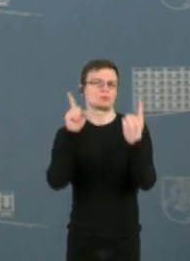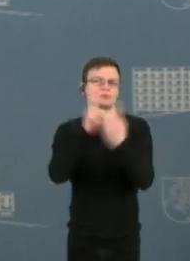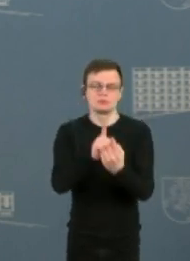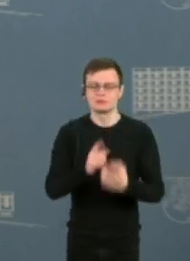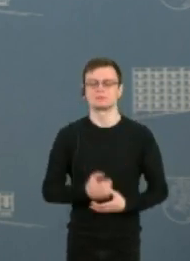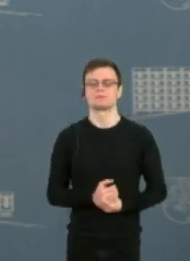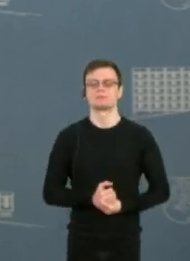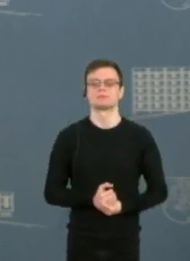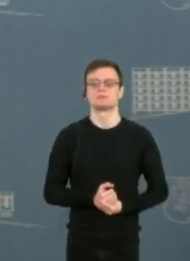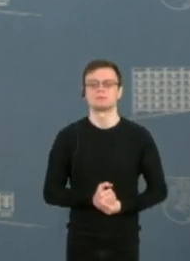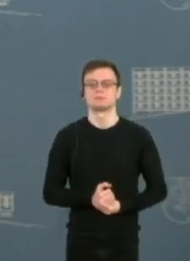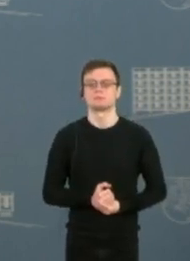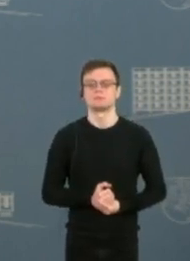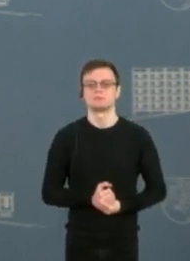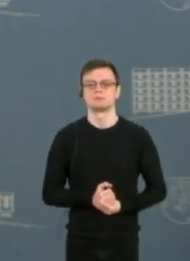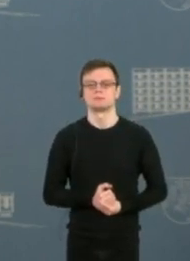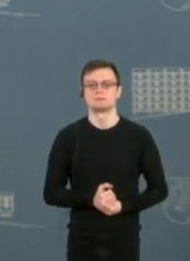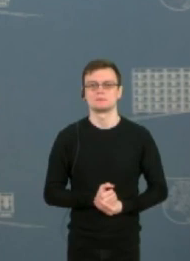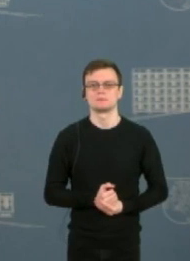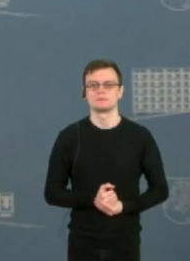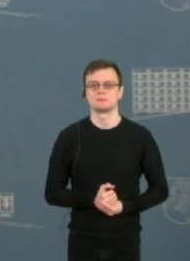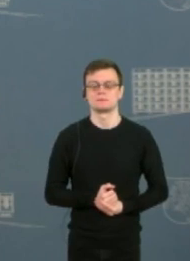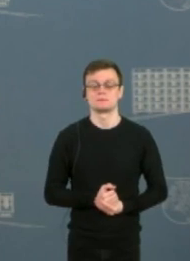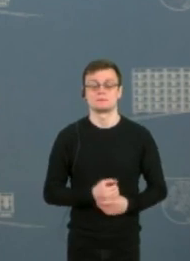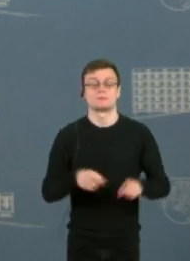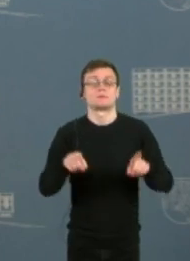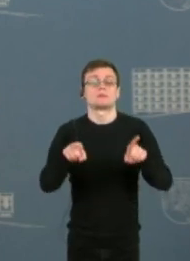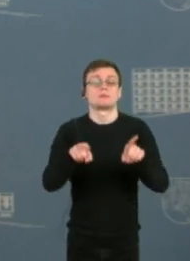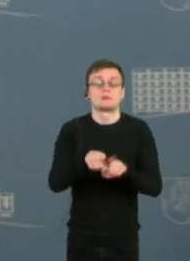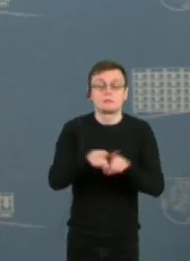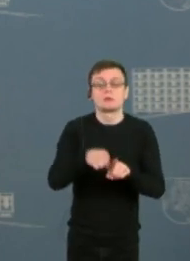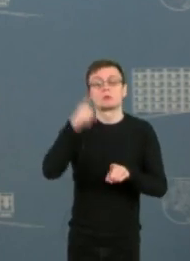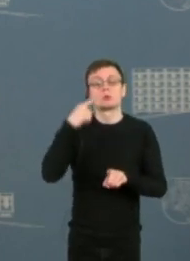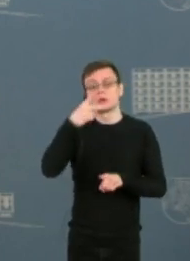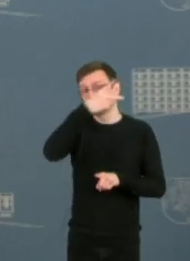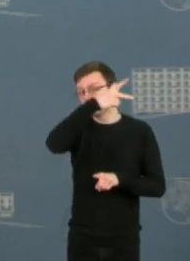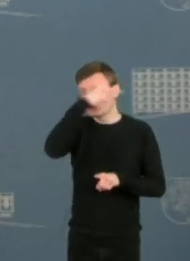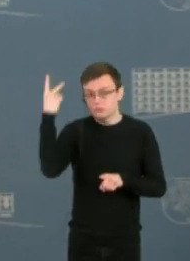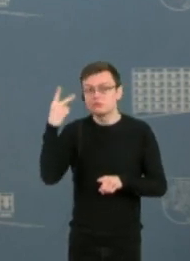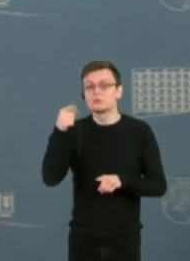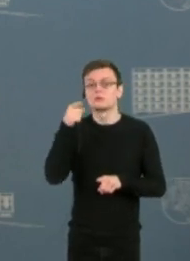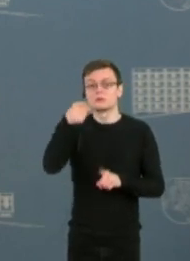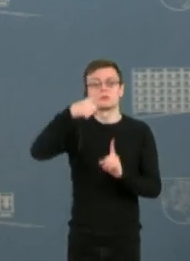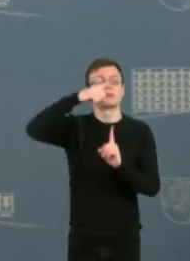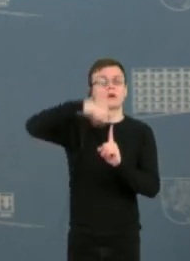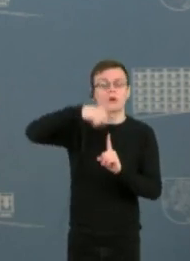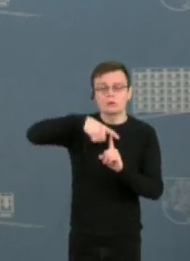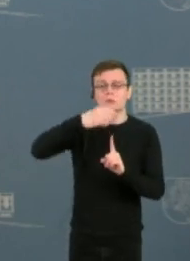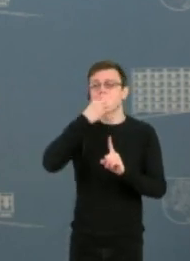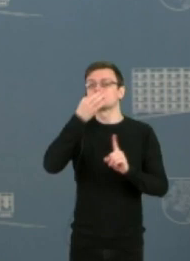Taip pat noriu Lietuvos, valstybė Lietuvių tautai